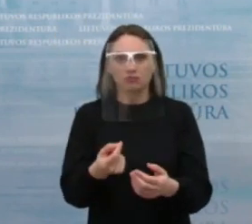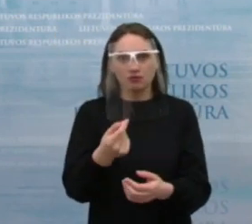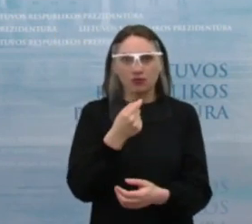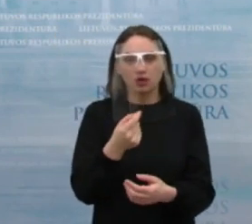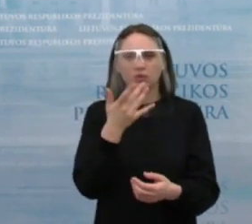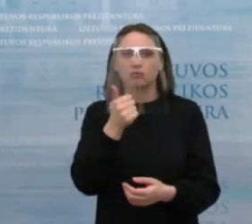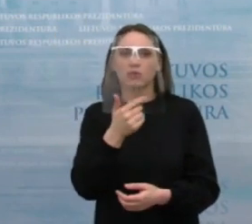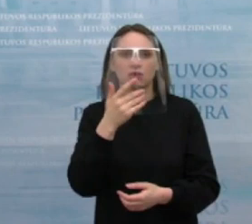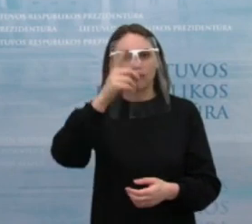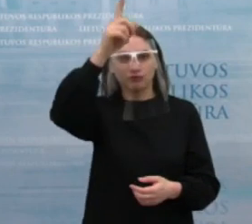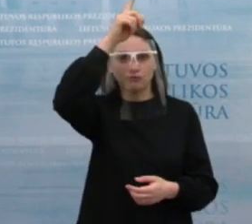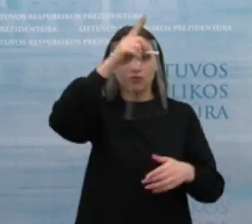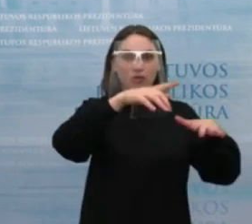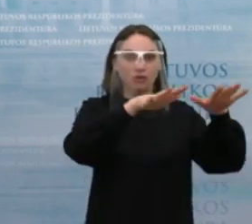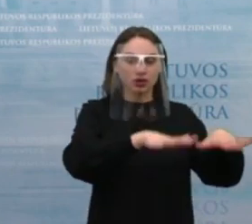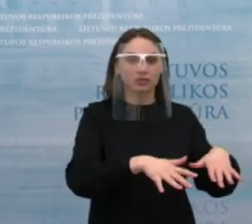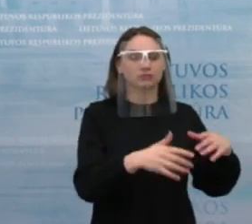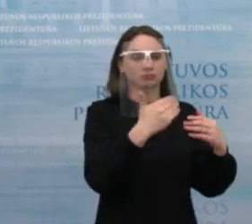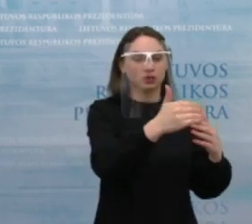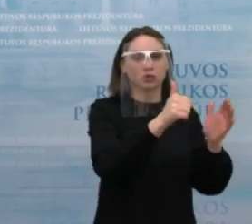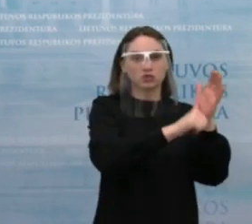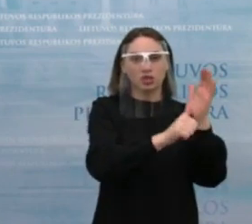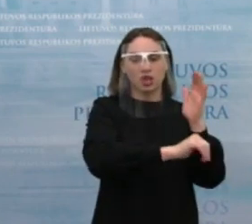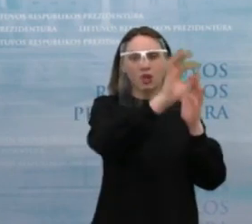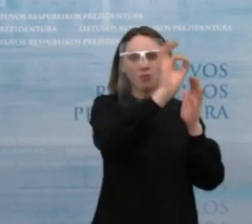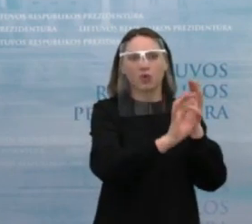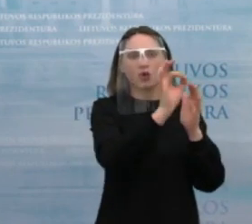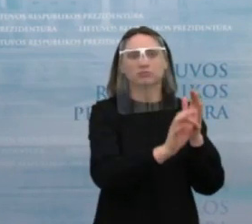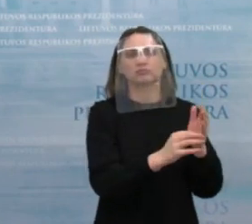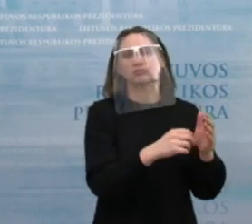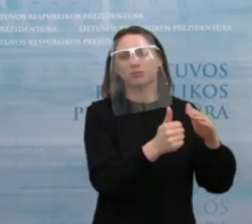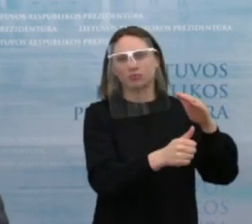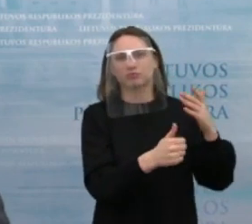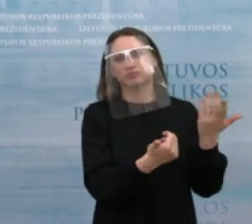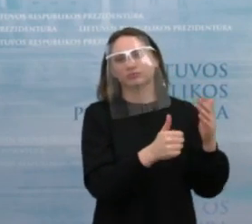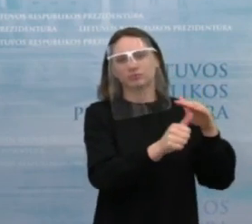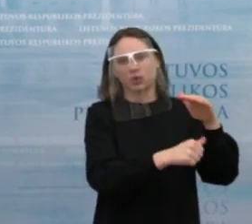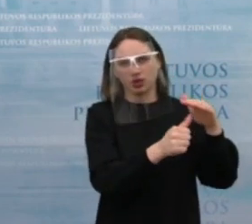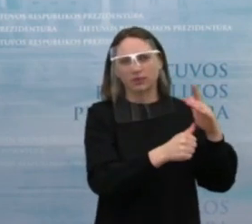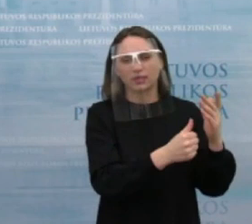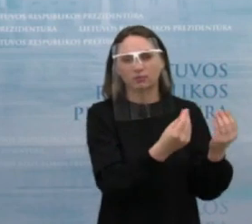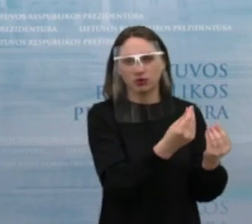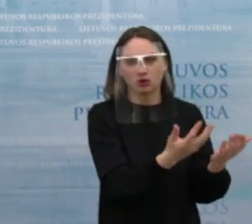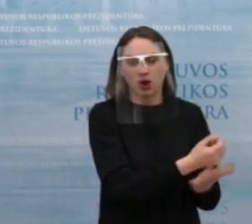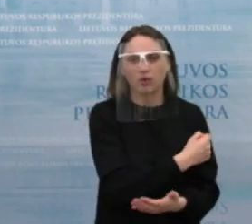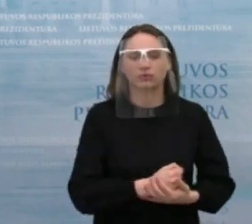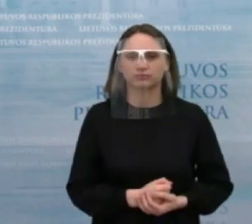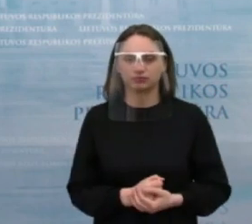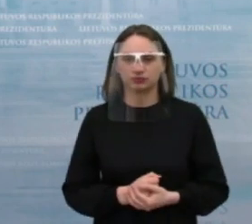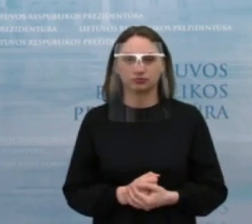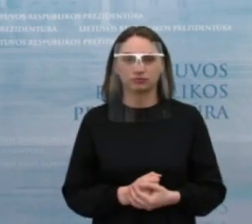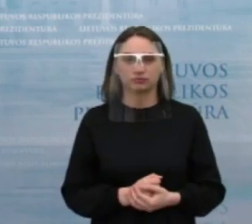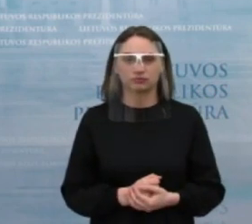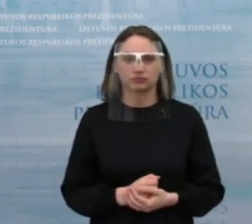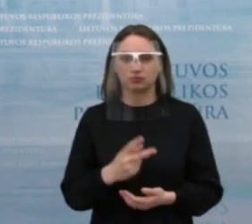šalise, pavyzdžiui, Vokietijoje šis procentas siekia apie 60 procentų. Šiuo atžvilgių blogai aprasme įsiskiria